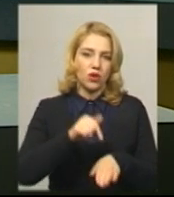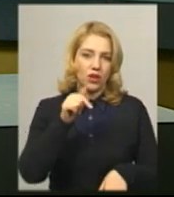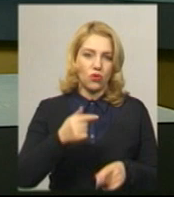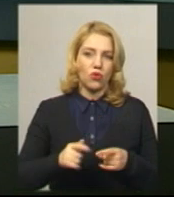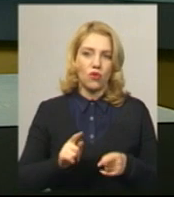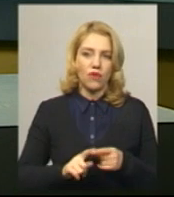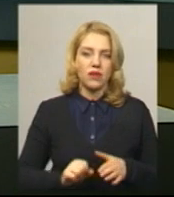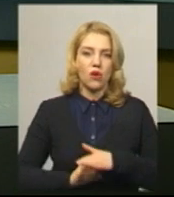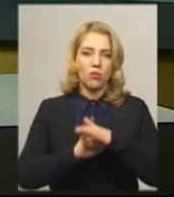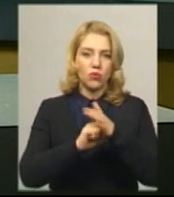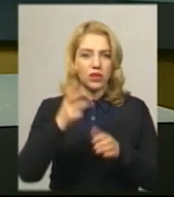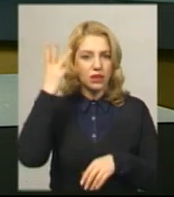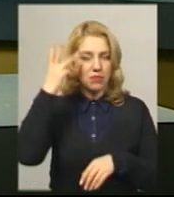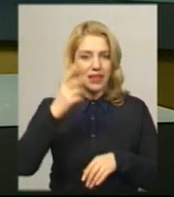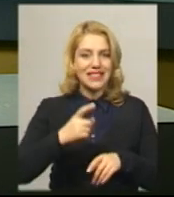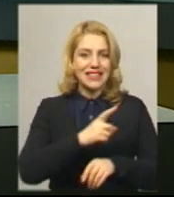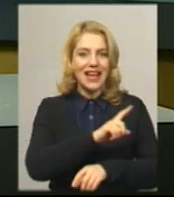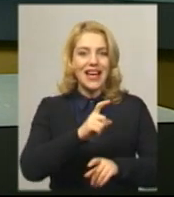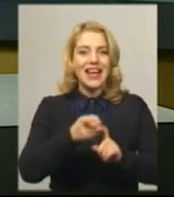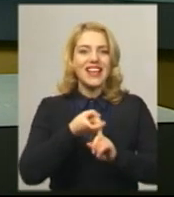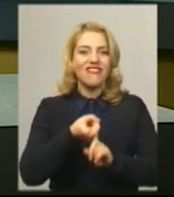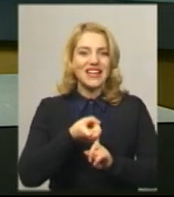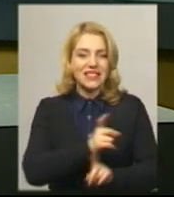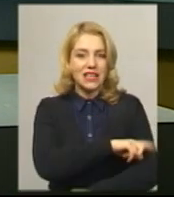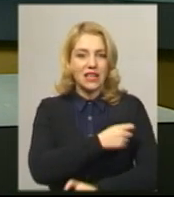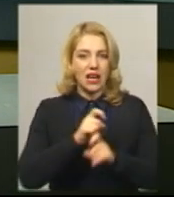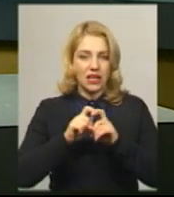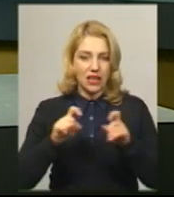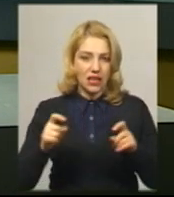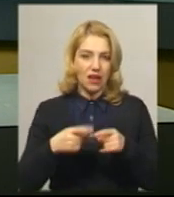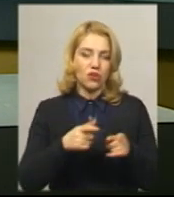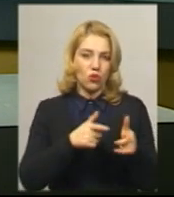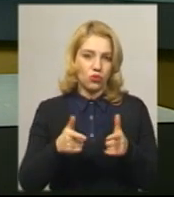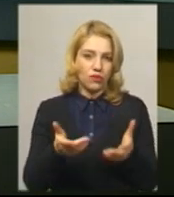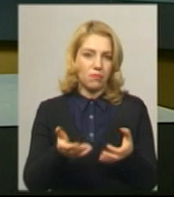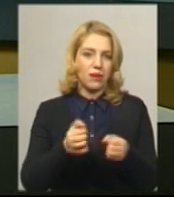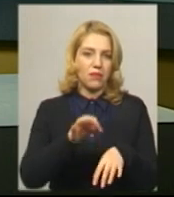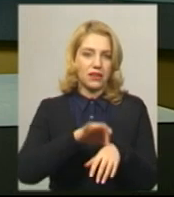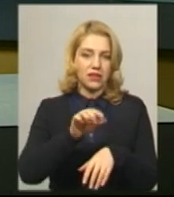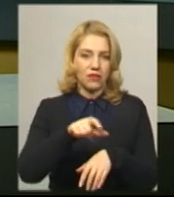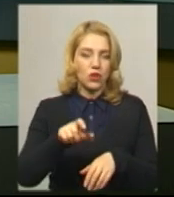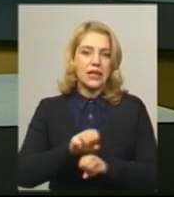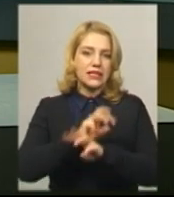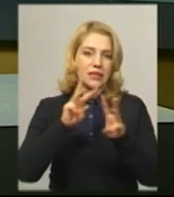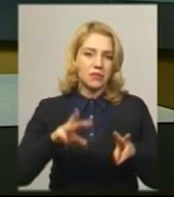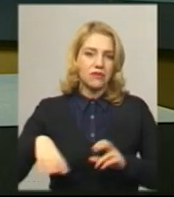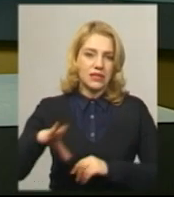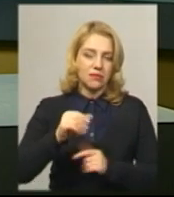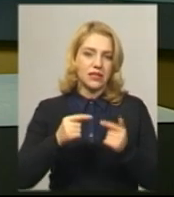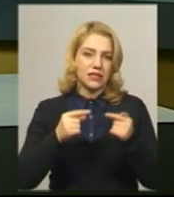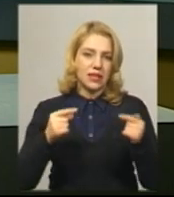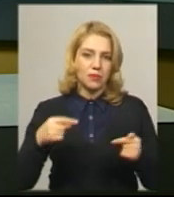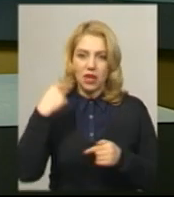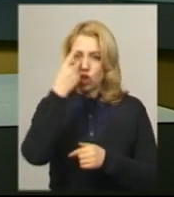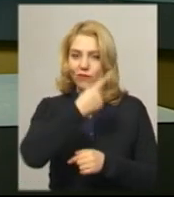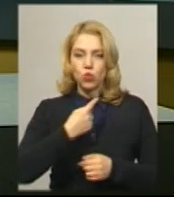інфекційна лікарня та екстрені служби готові приймати інфікованих. Медики цих закладів, каже чиновниця, забезпечені засобами індивідуального